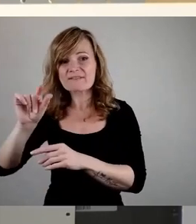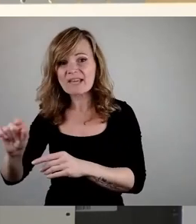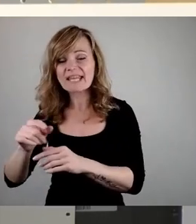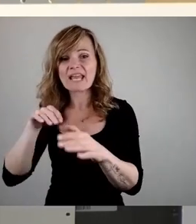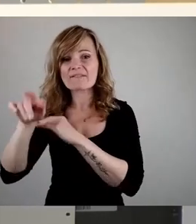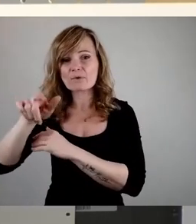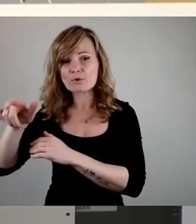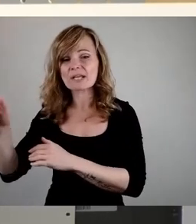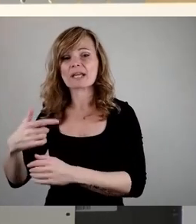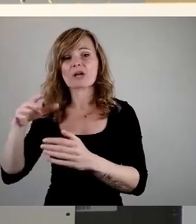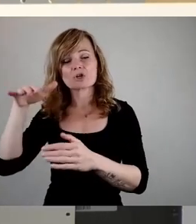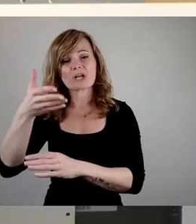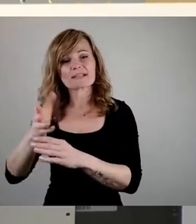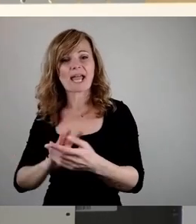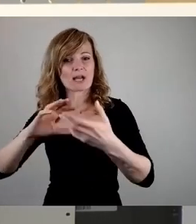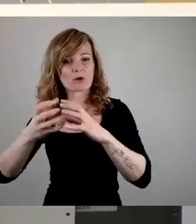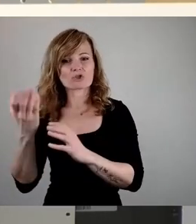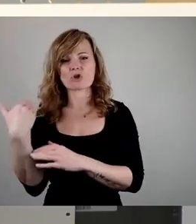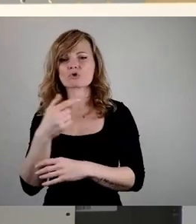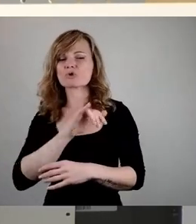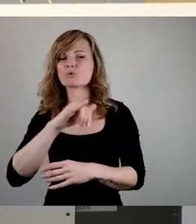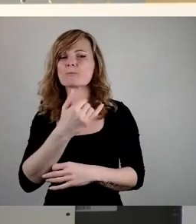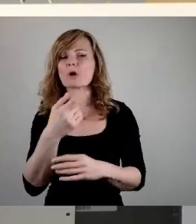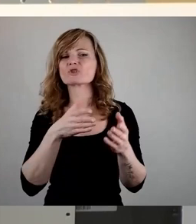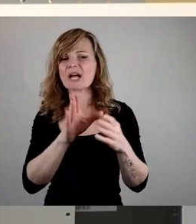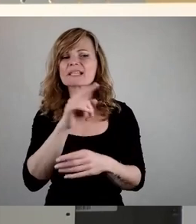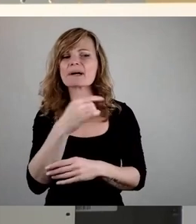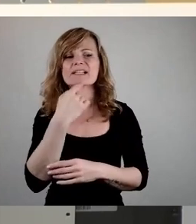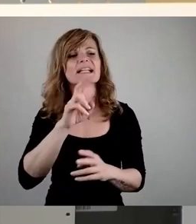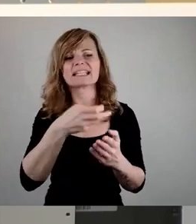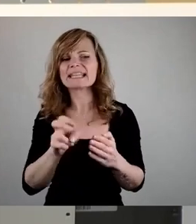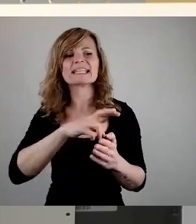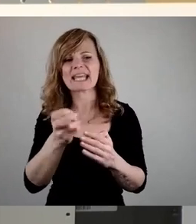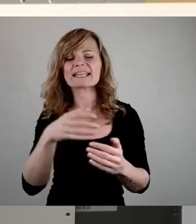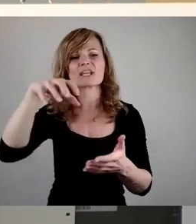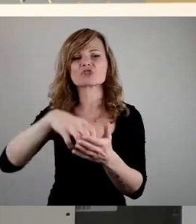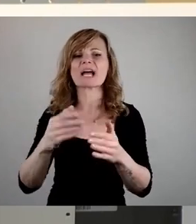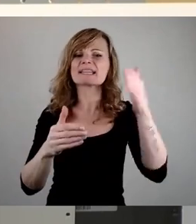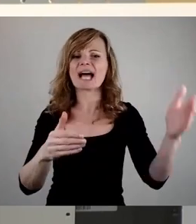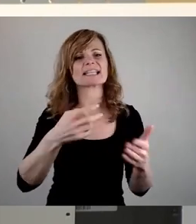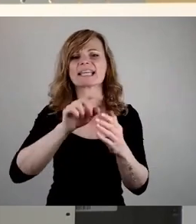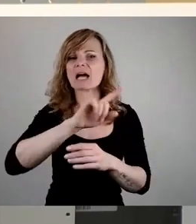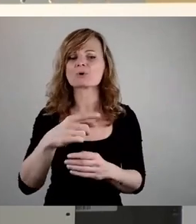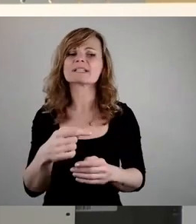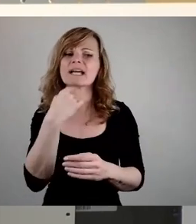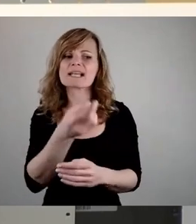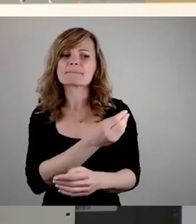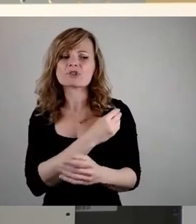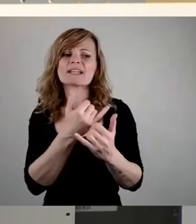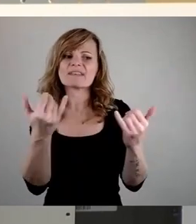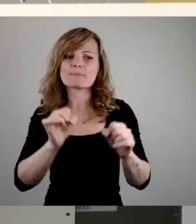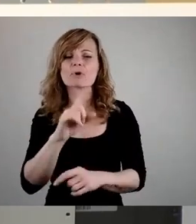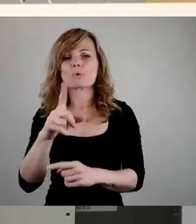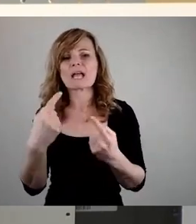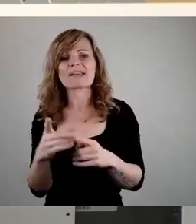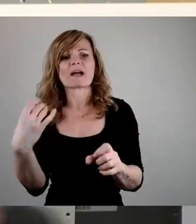im Stadtteil Klotsche. Sie haben auch schon bei der Luboldstraße nur gesagt, was nie geht. Am Stadtrand wollen Sie auch nicht. Dann sagen Sie, wie es gehen kann oder machen hier einfach